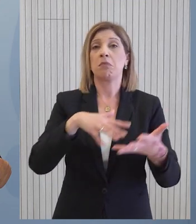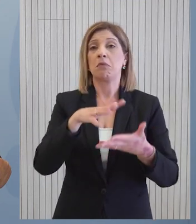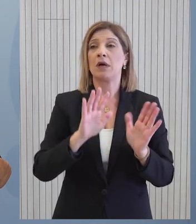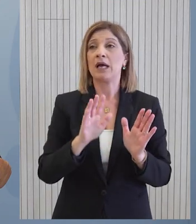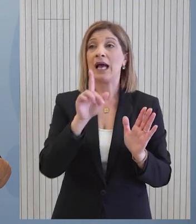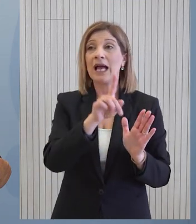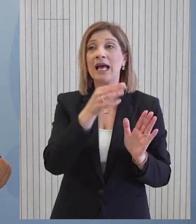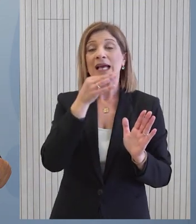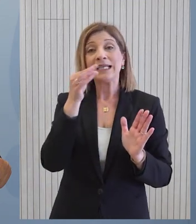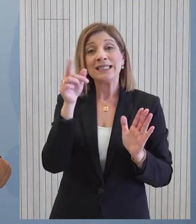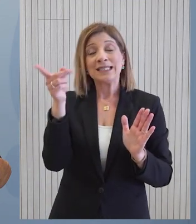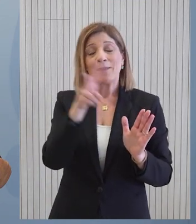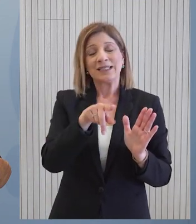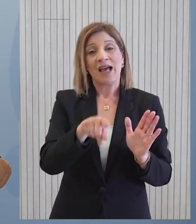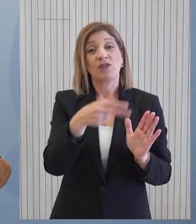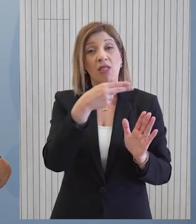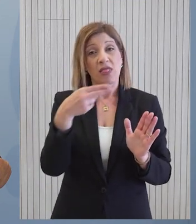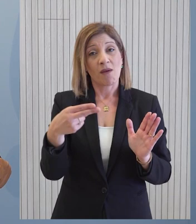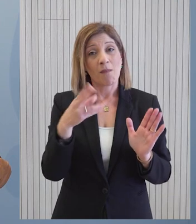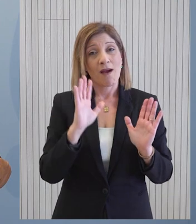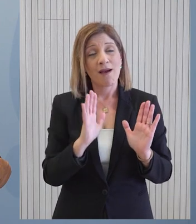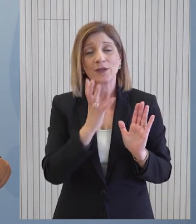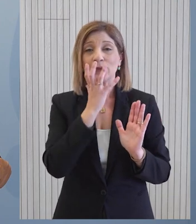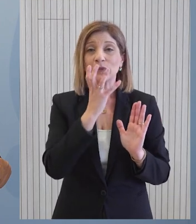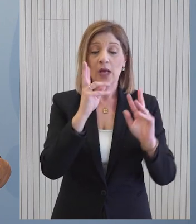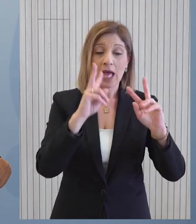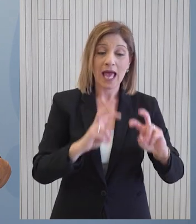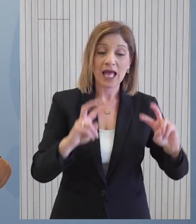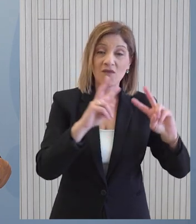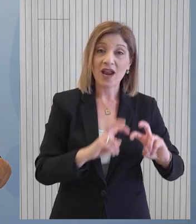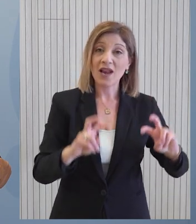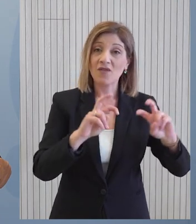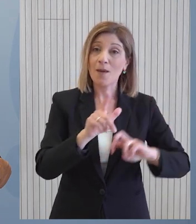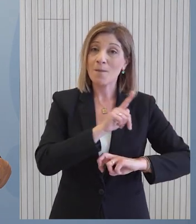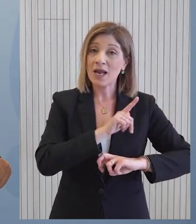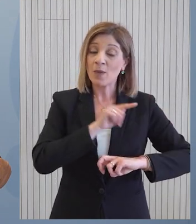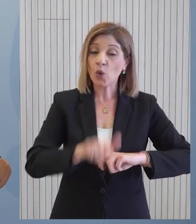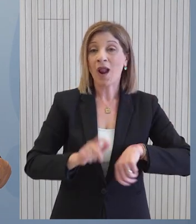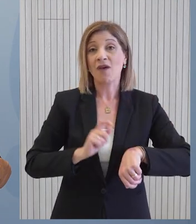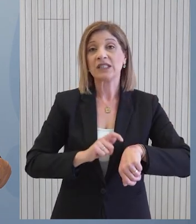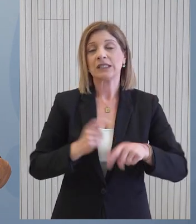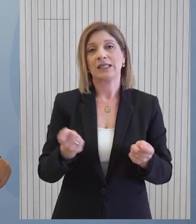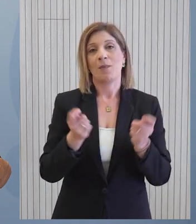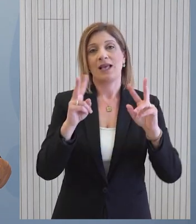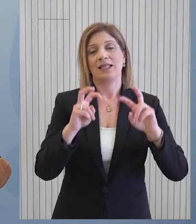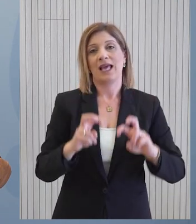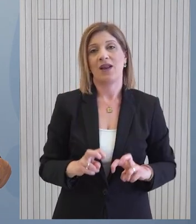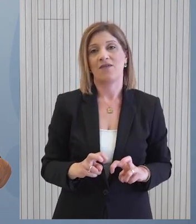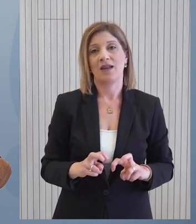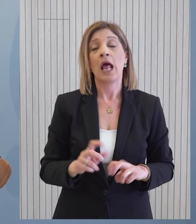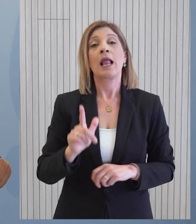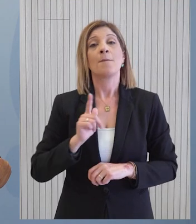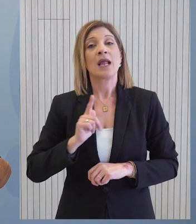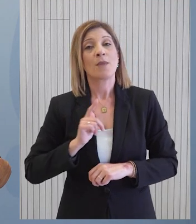Αναφέρεστε όμως σε ένα ζήτημα το οποίο εξάγει συμπεράσματα για μια έρευνα η οποία αυτή τη στιγμή βρίσκεται ακόμη σε διεξαγωγή. Άρα να